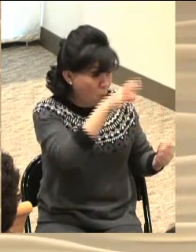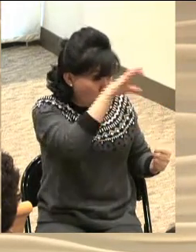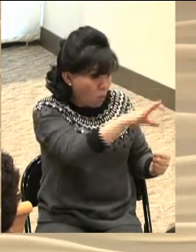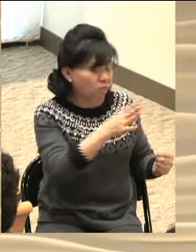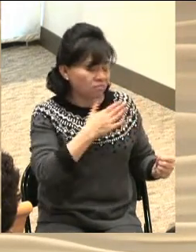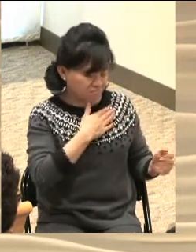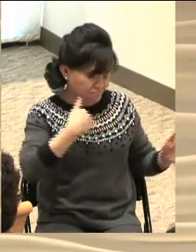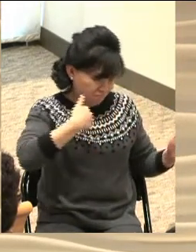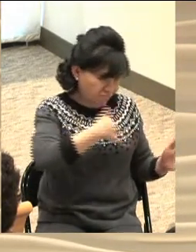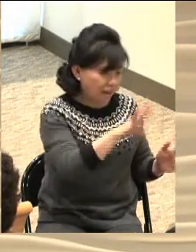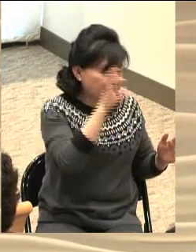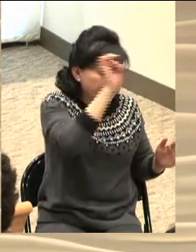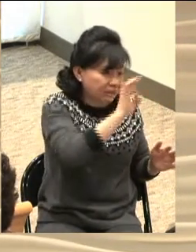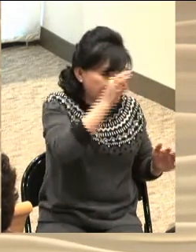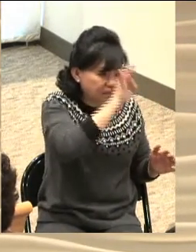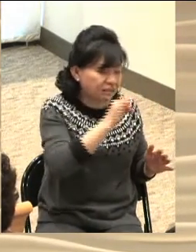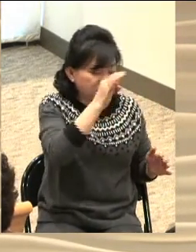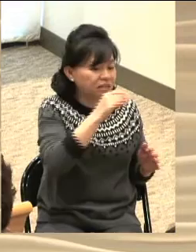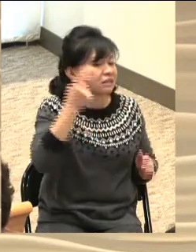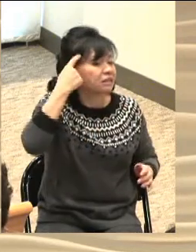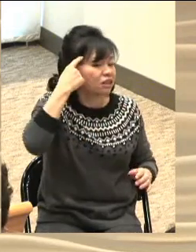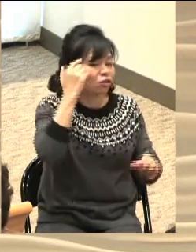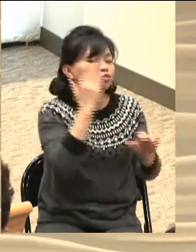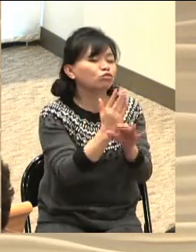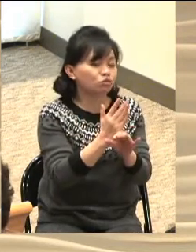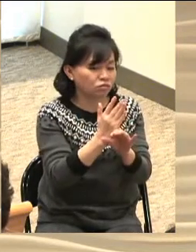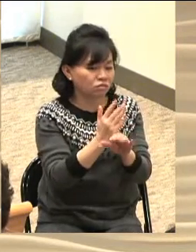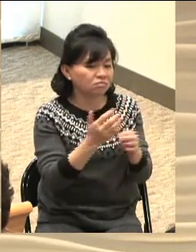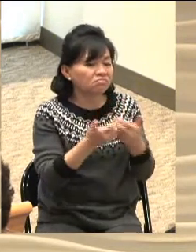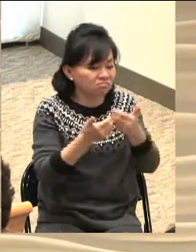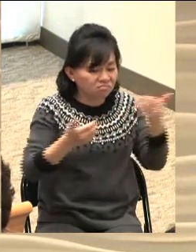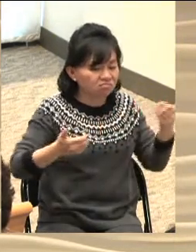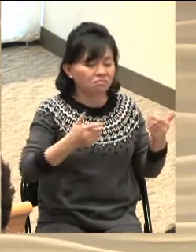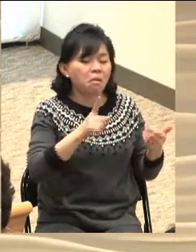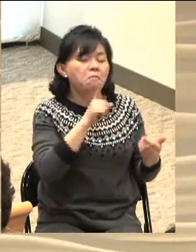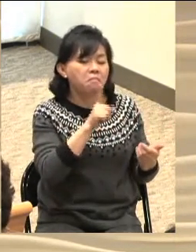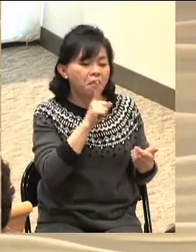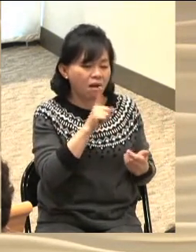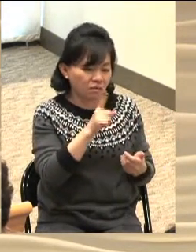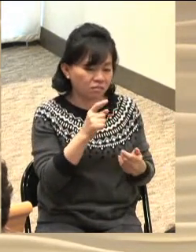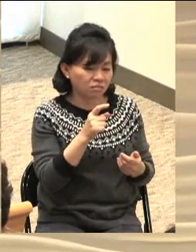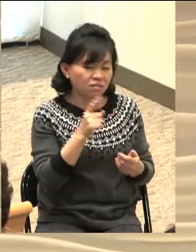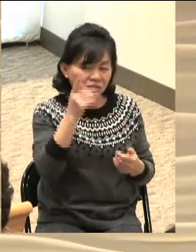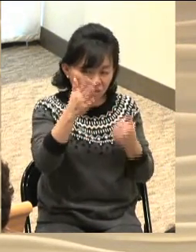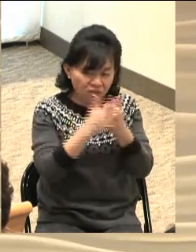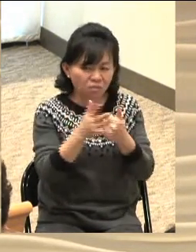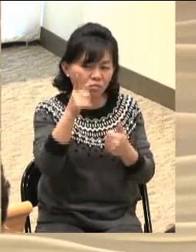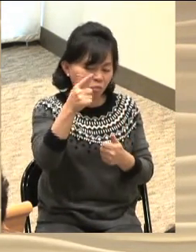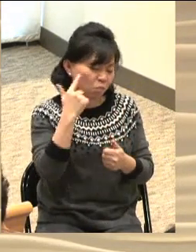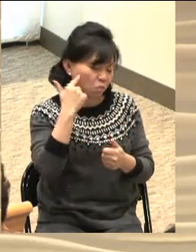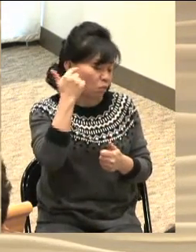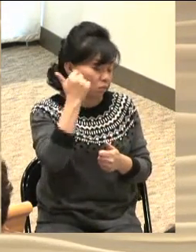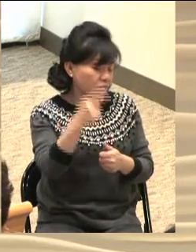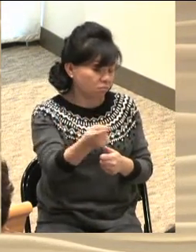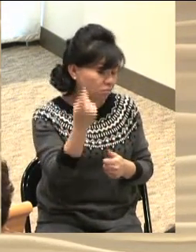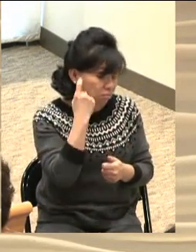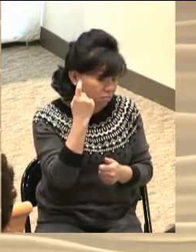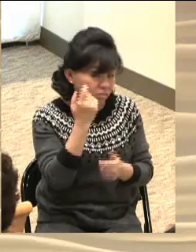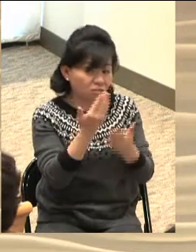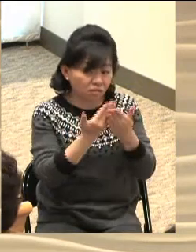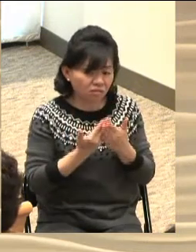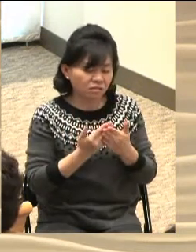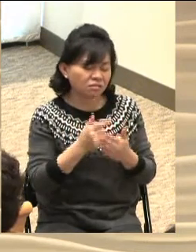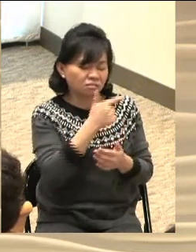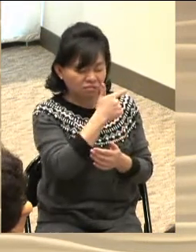하면서 교회를 옮겨야 되겠다는 것이죠 저와 그 전두환 선배 형제가 둘 다 모두